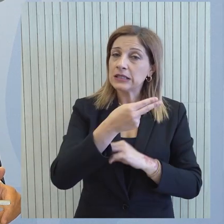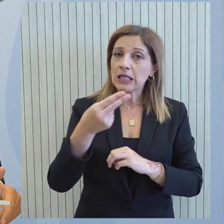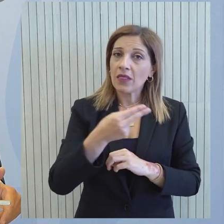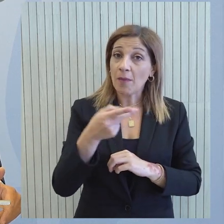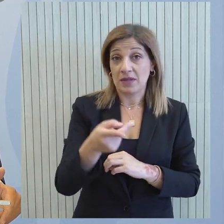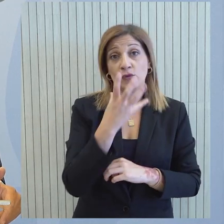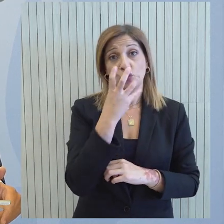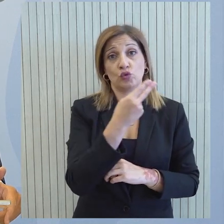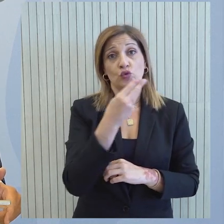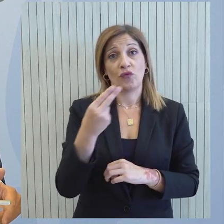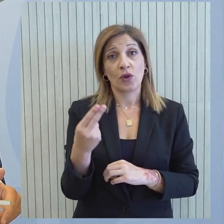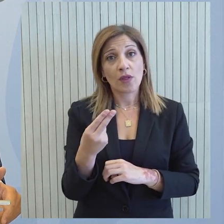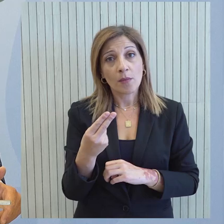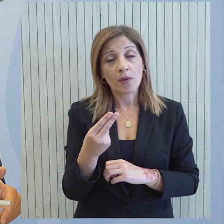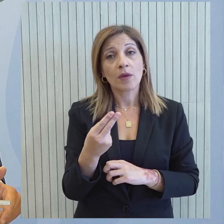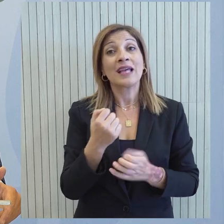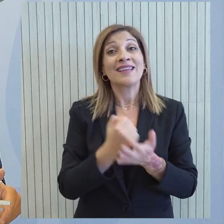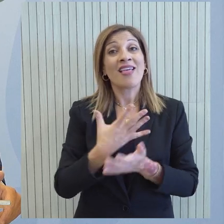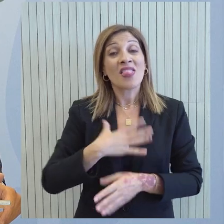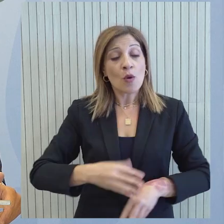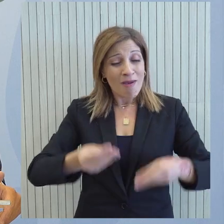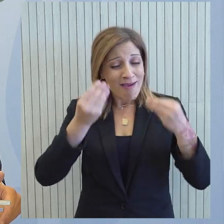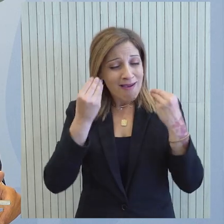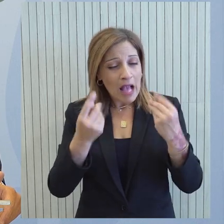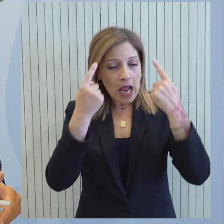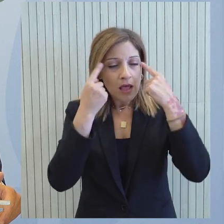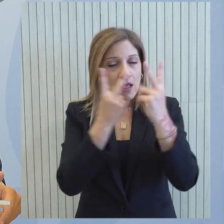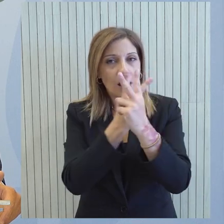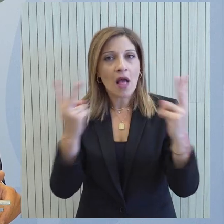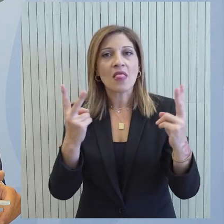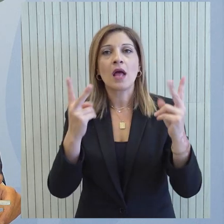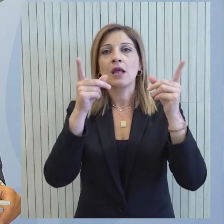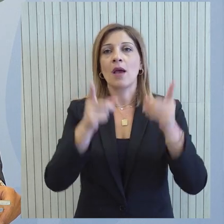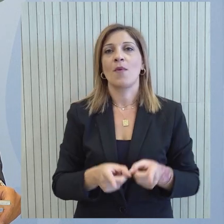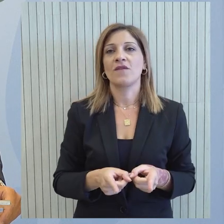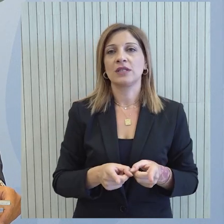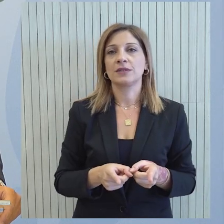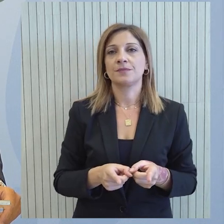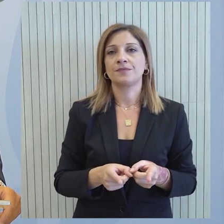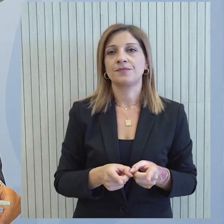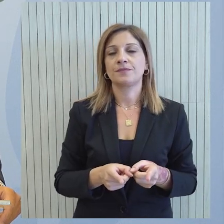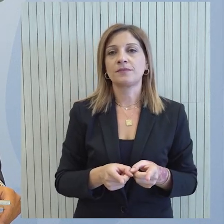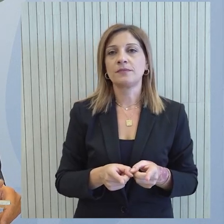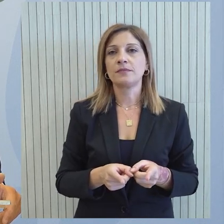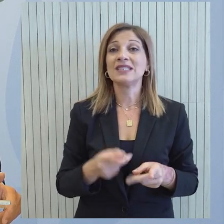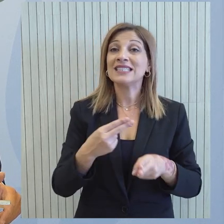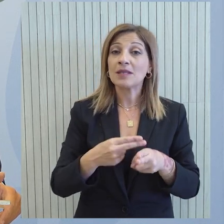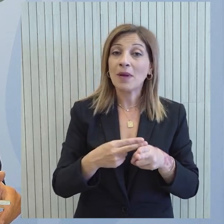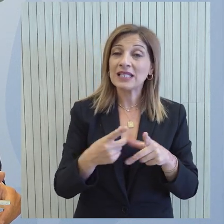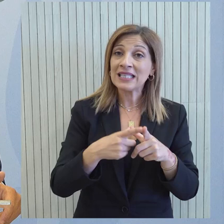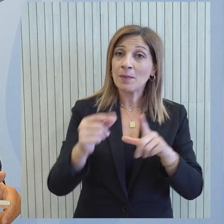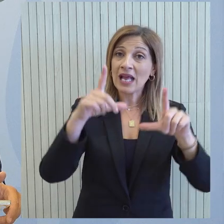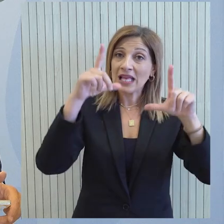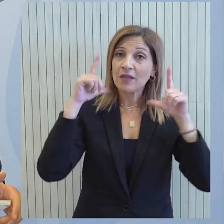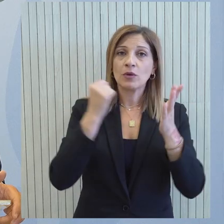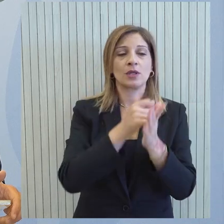ιδιαίτερα σε τέτοιου είδους ζητήματα για να μπορέσει να ληφθεί η καλύτερη δυνατή απόφαση που να θωρακίζει την